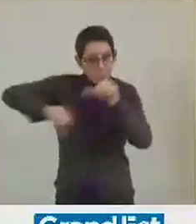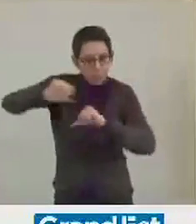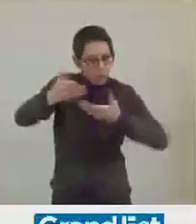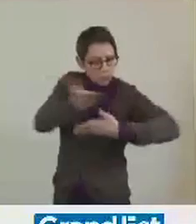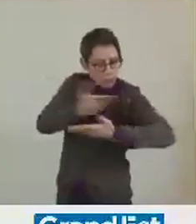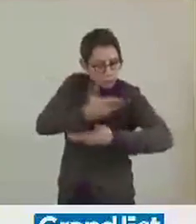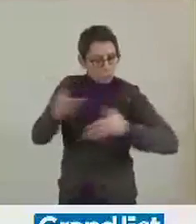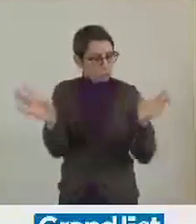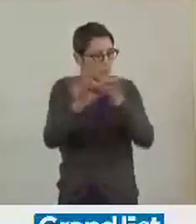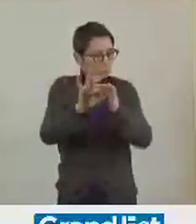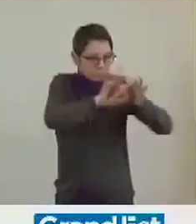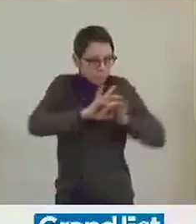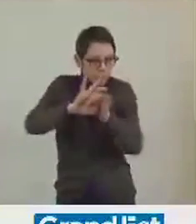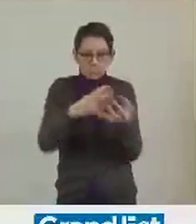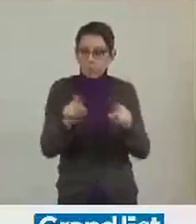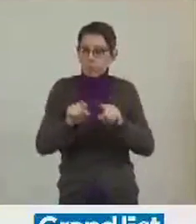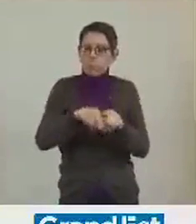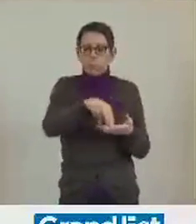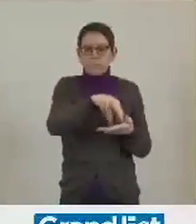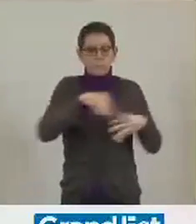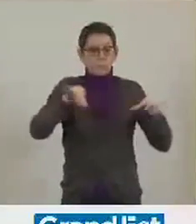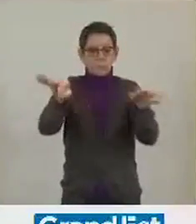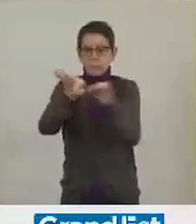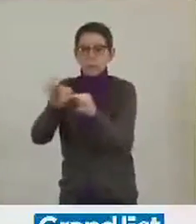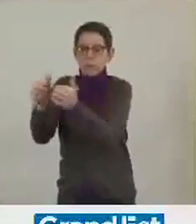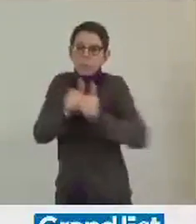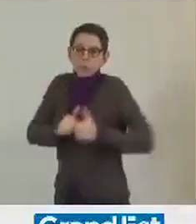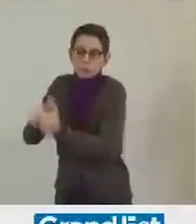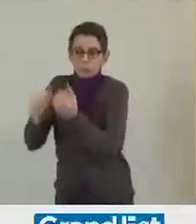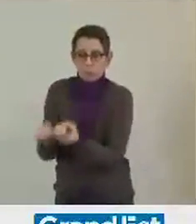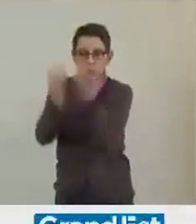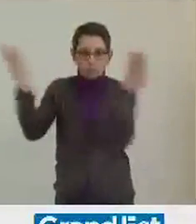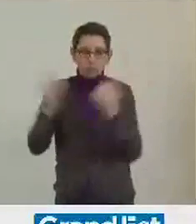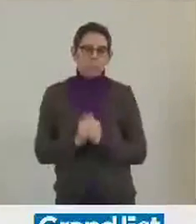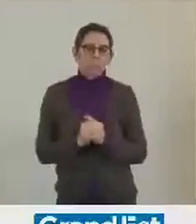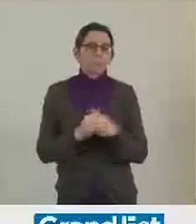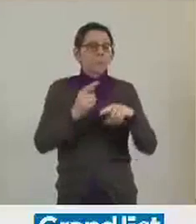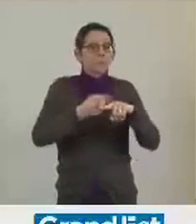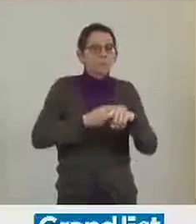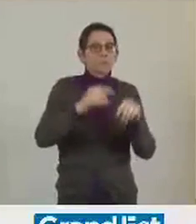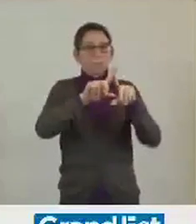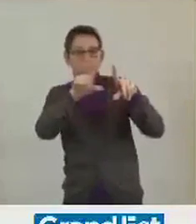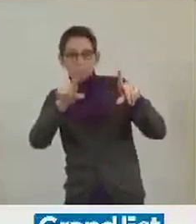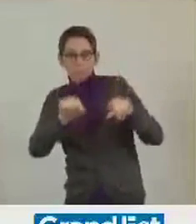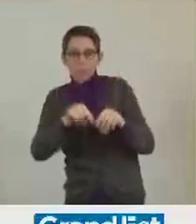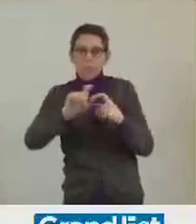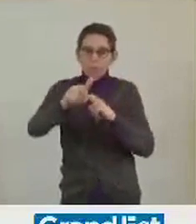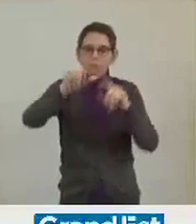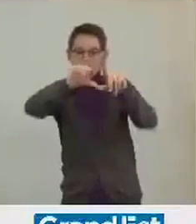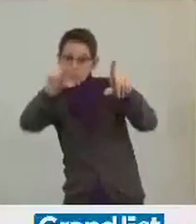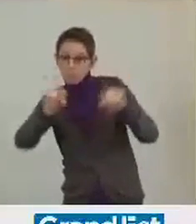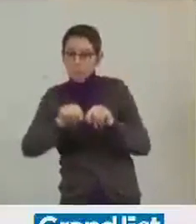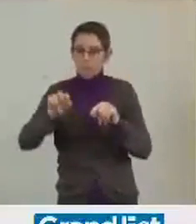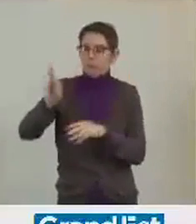la solidarité entre nos territoires dont déplaise à nos collègues du Front National. Petit à petit, budget après budget, la région Grand Est prend corps.